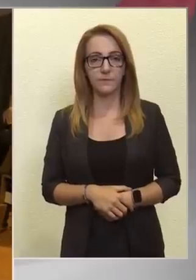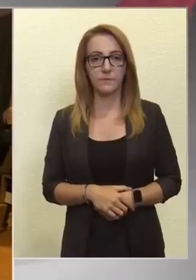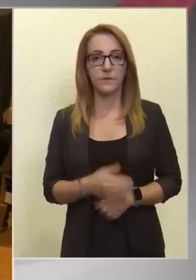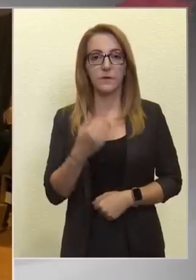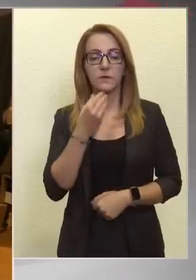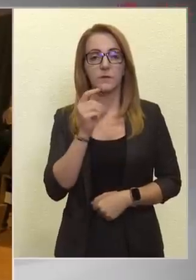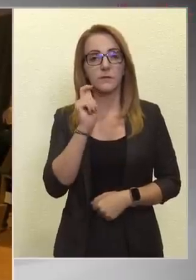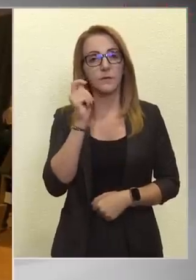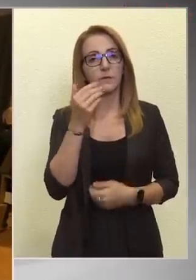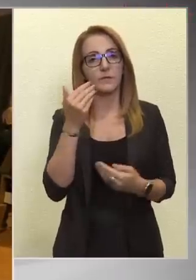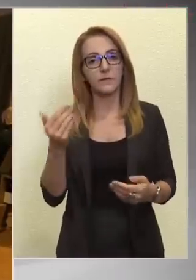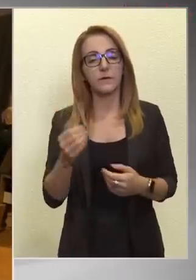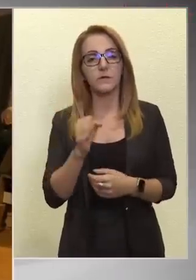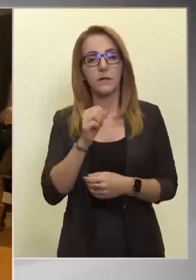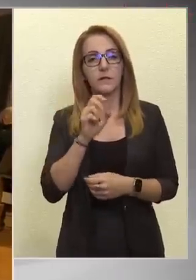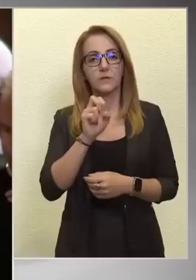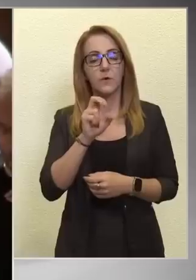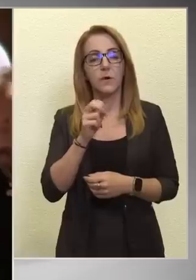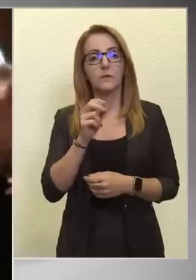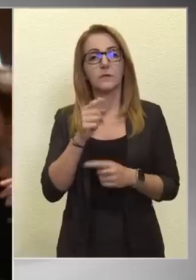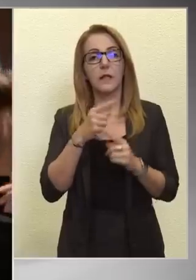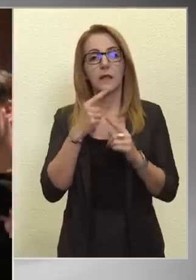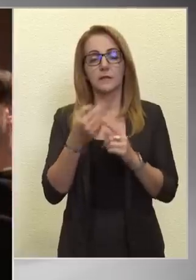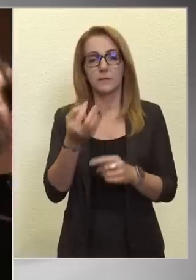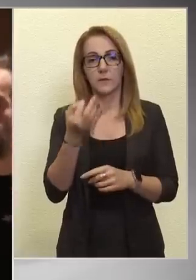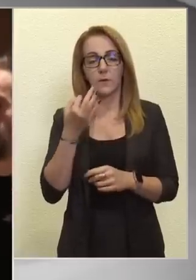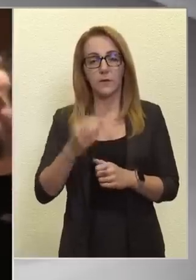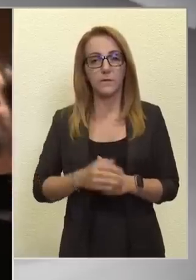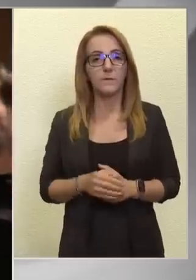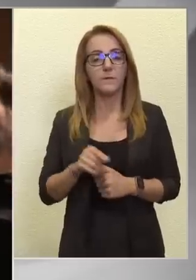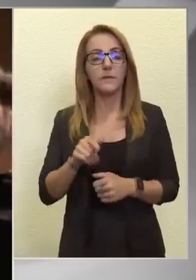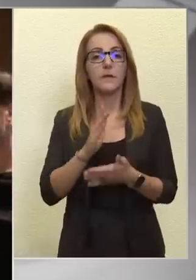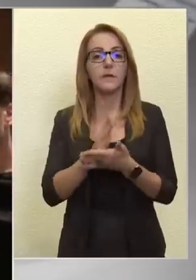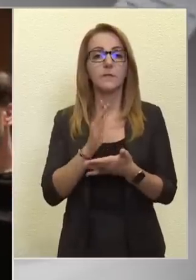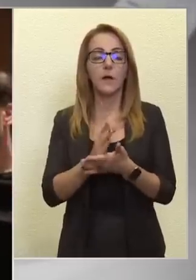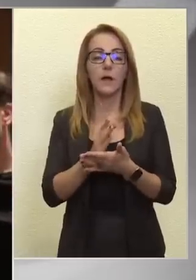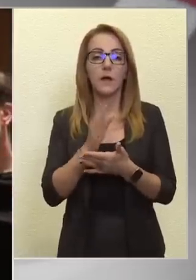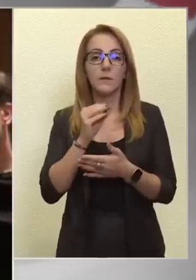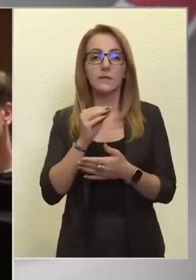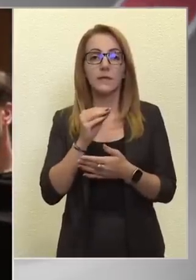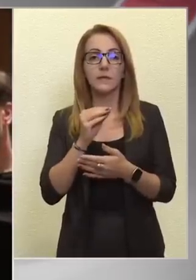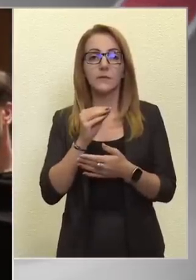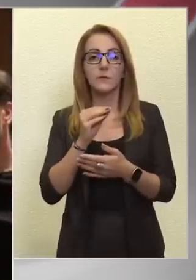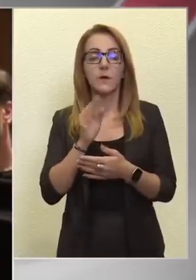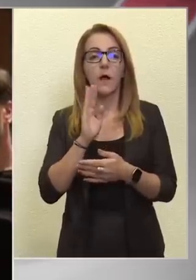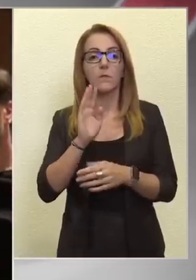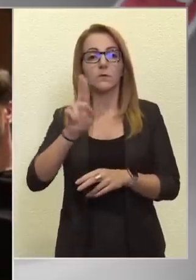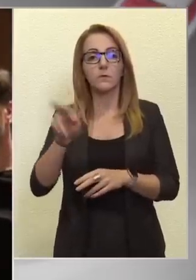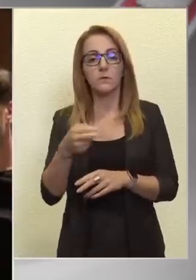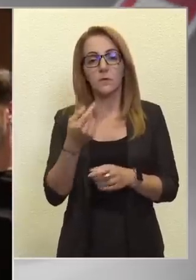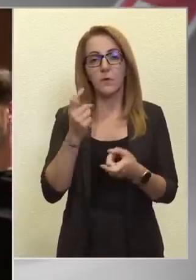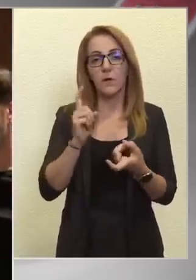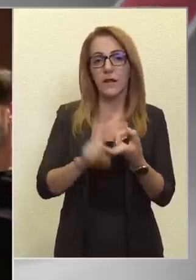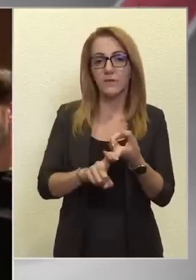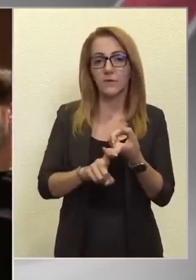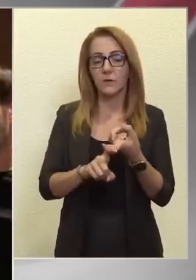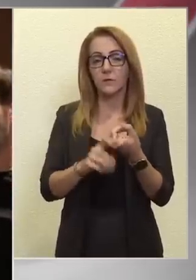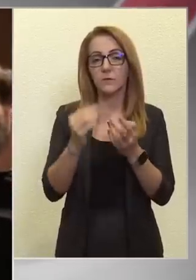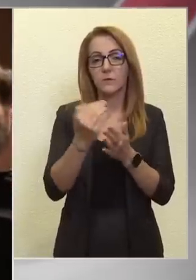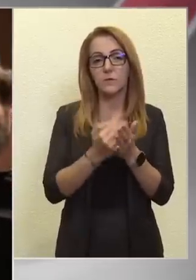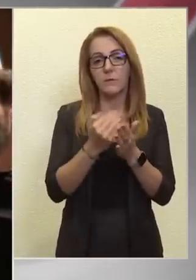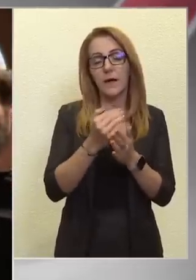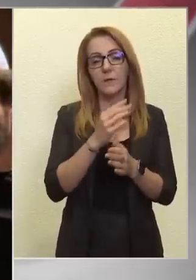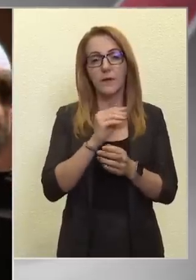Köszönöm szépen, jó napot kívánok, Sarki Tisztóval vagyok a Telex-től. Itt ugye már szóba került az abortuszra vonatkozó szabályoknak az